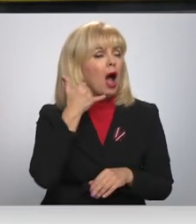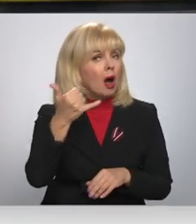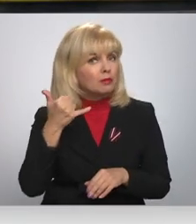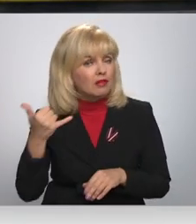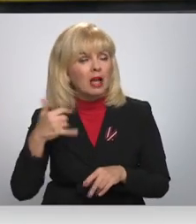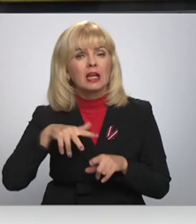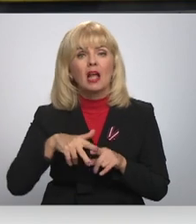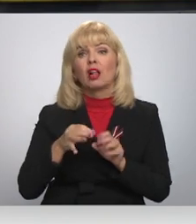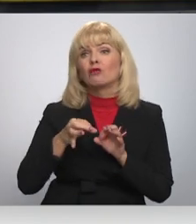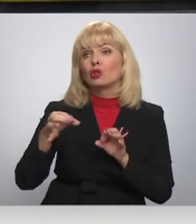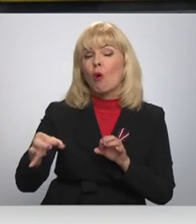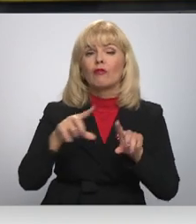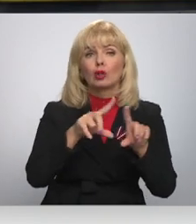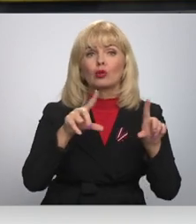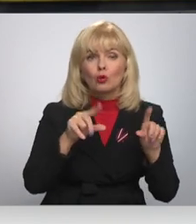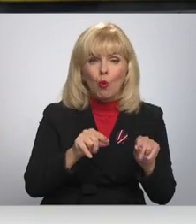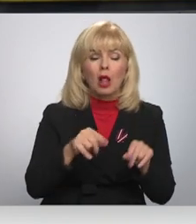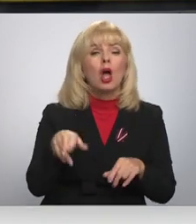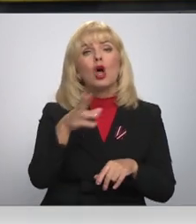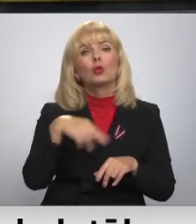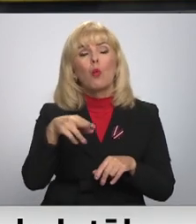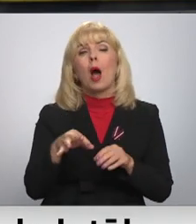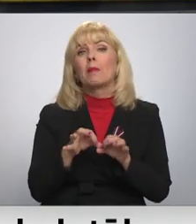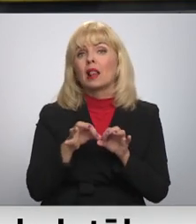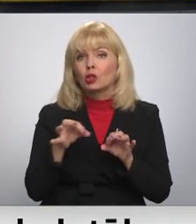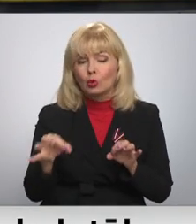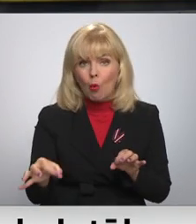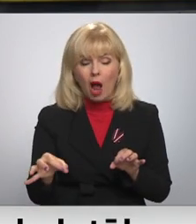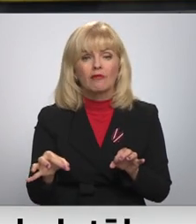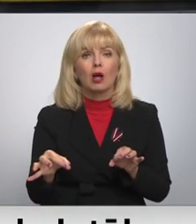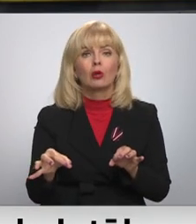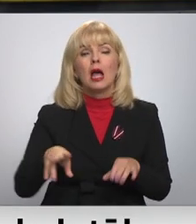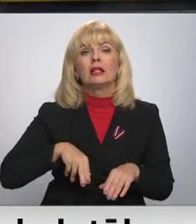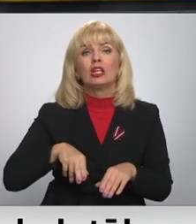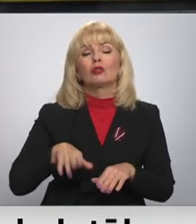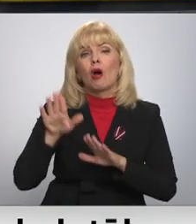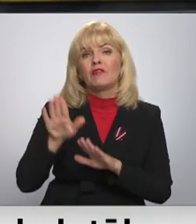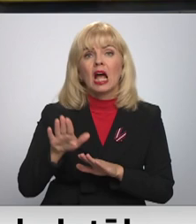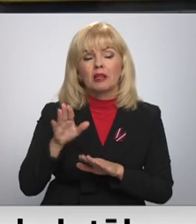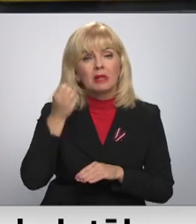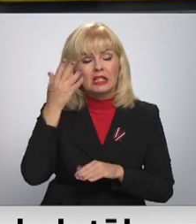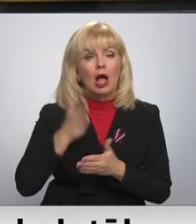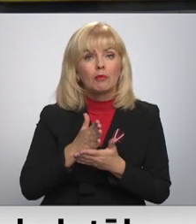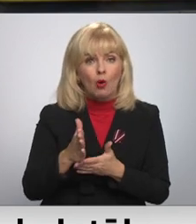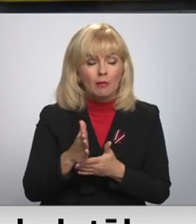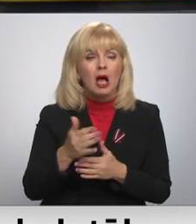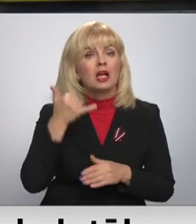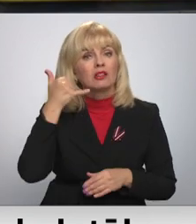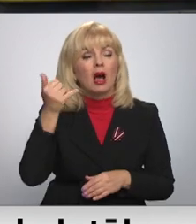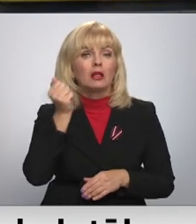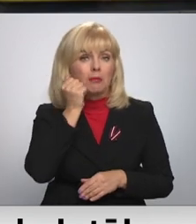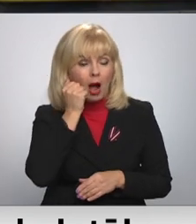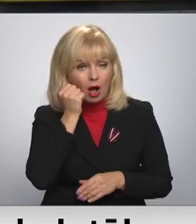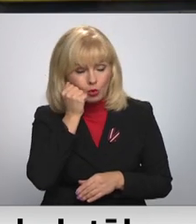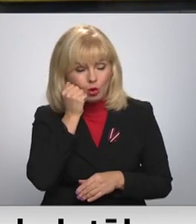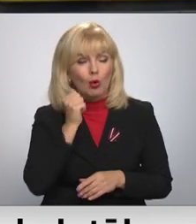gan Jelgavas novada skolas, gan Dobeles novada, pat dirktors vietnietas izglītības jomā, pat uz Bausku zvanīm.